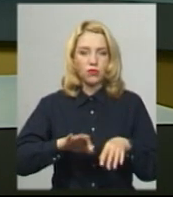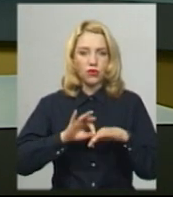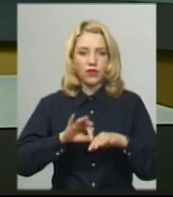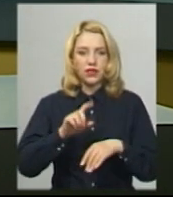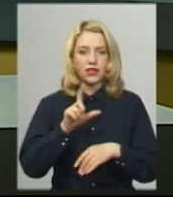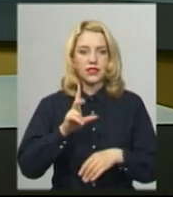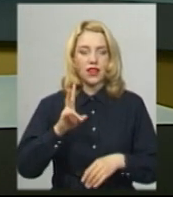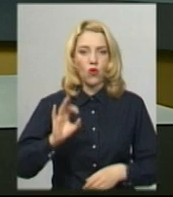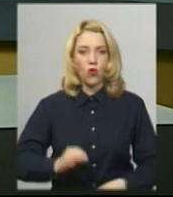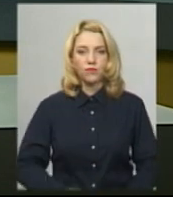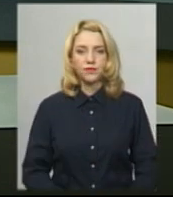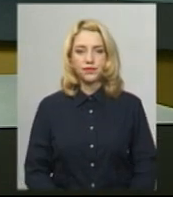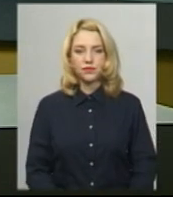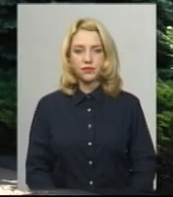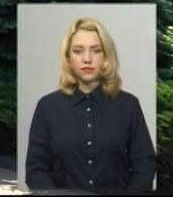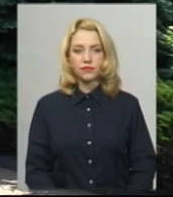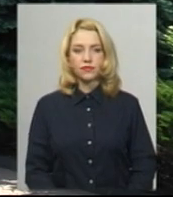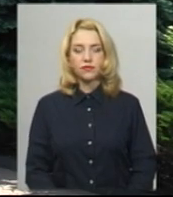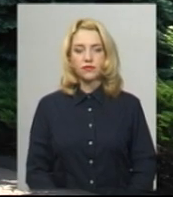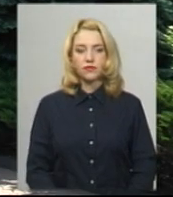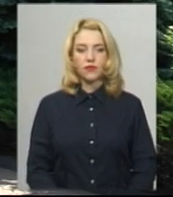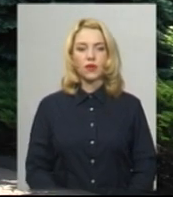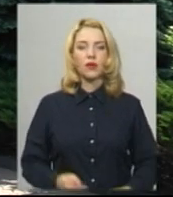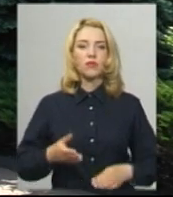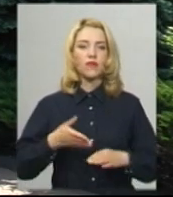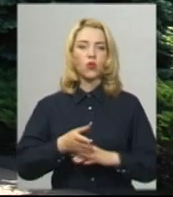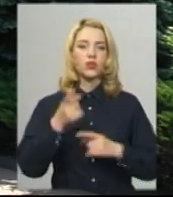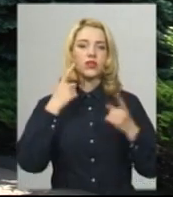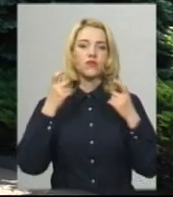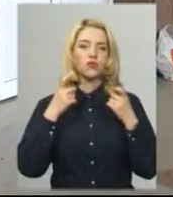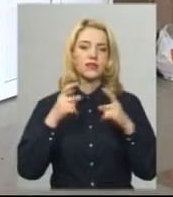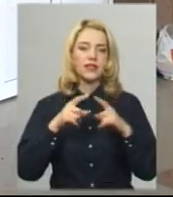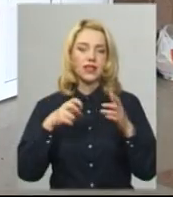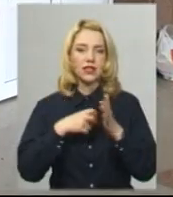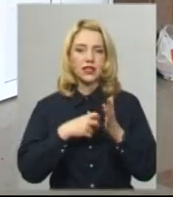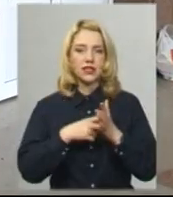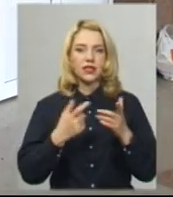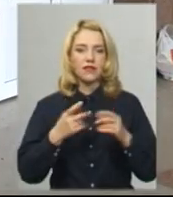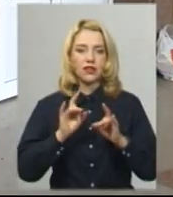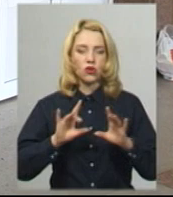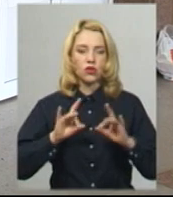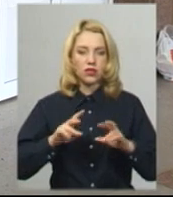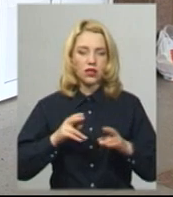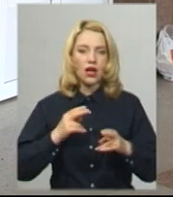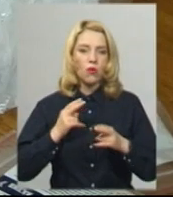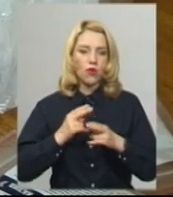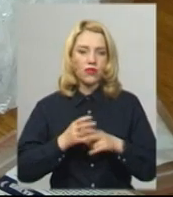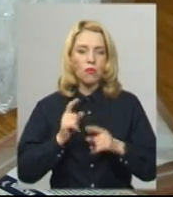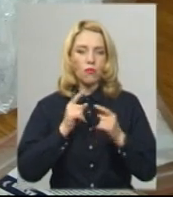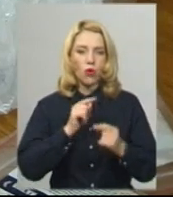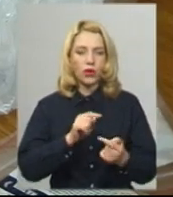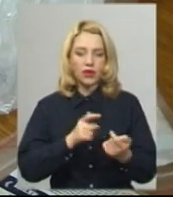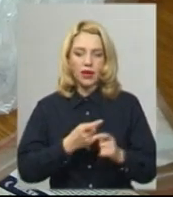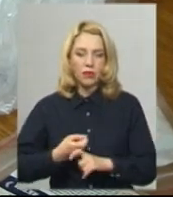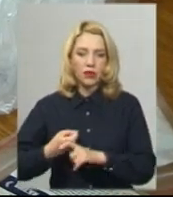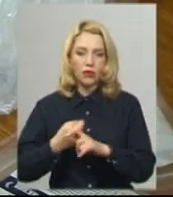Подробиці у сюжеті. При вході інформаційні листи, в яких вказані профілактичні та протиепідеміологічні заходи в